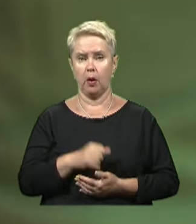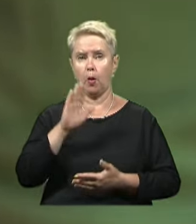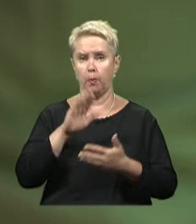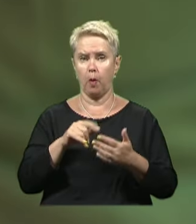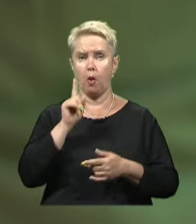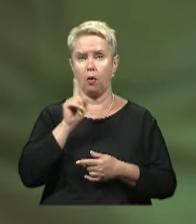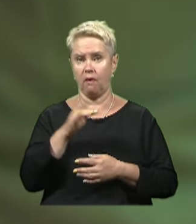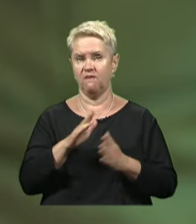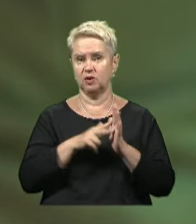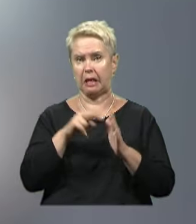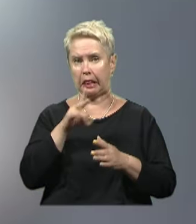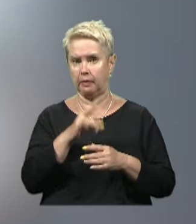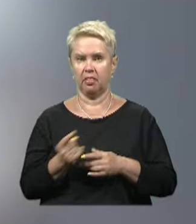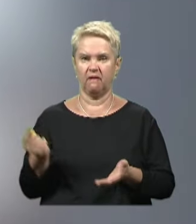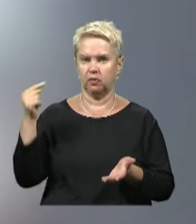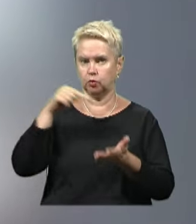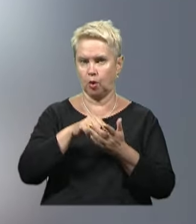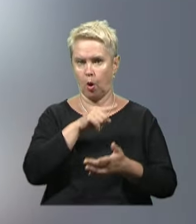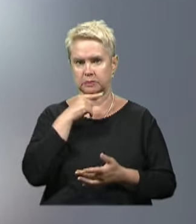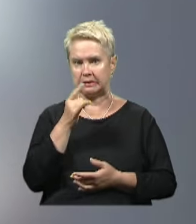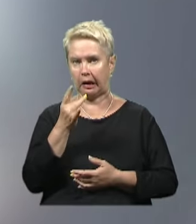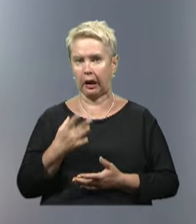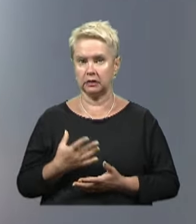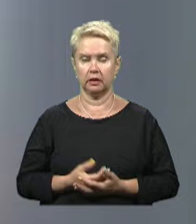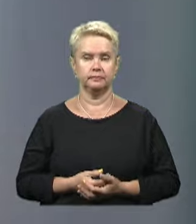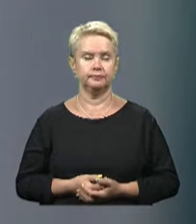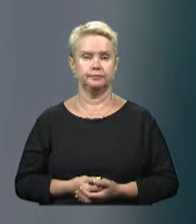поки у медзаклад 8 липня не влучила російська ракета.